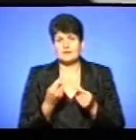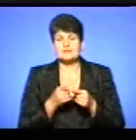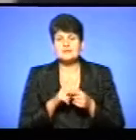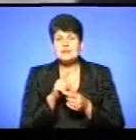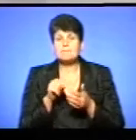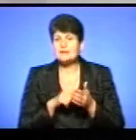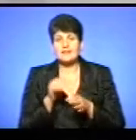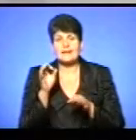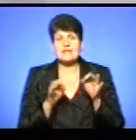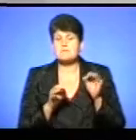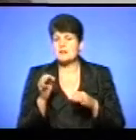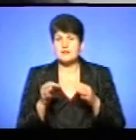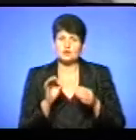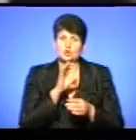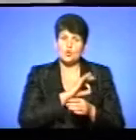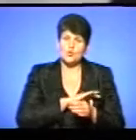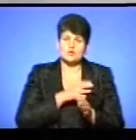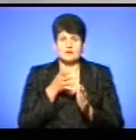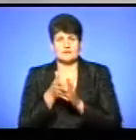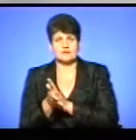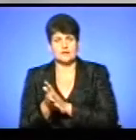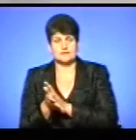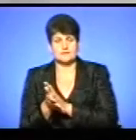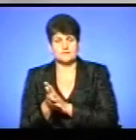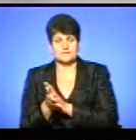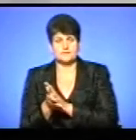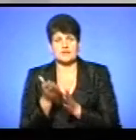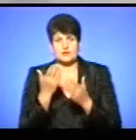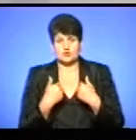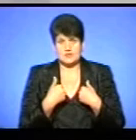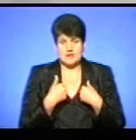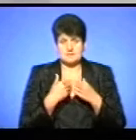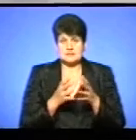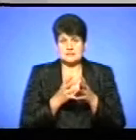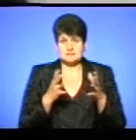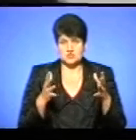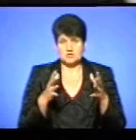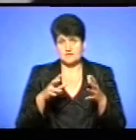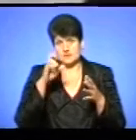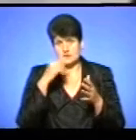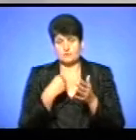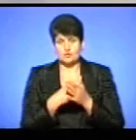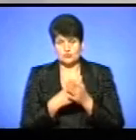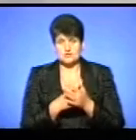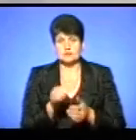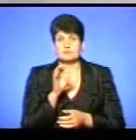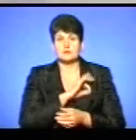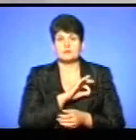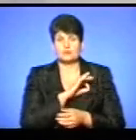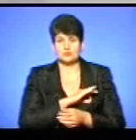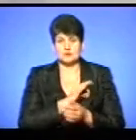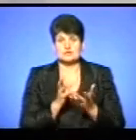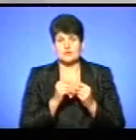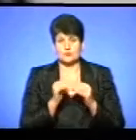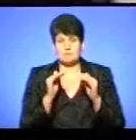питання балансу доходів і видатків. Якщо нам збільшити в державний бюджет доходну частину за рахунок